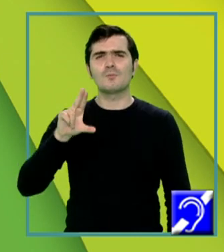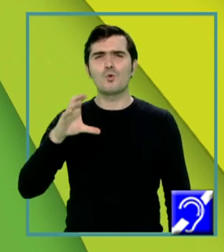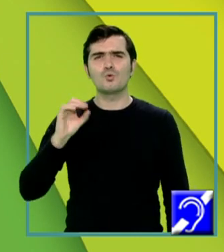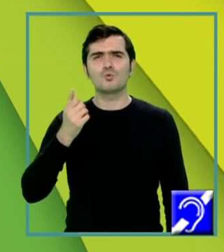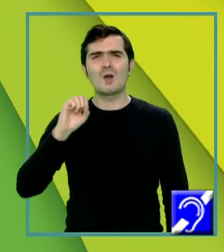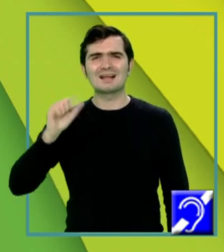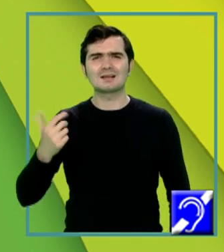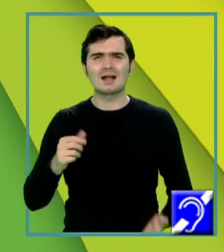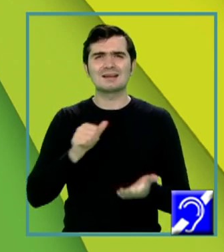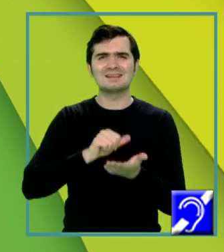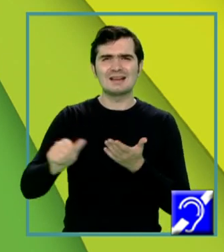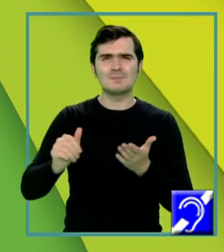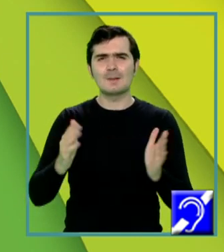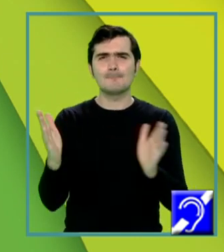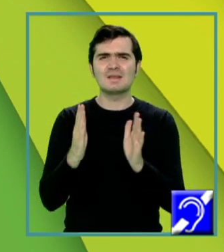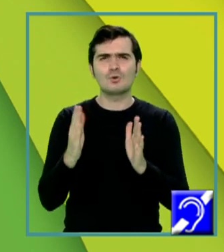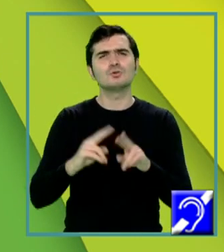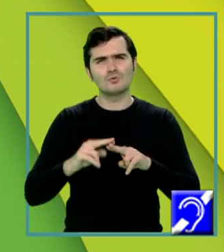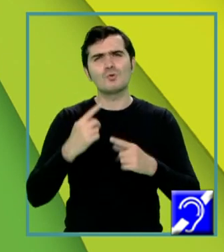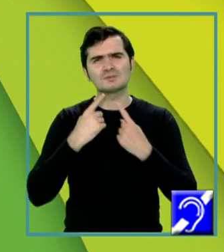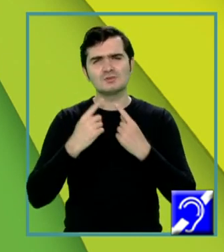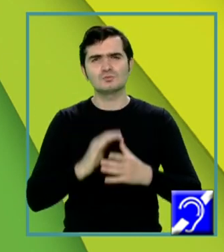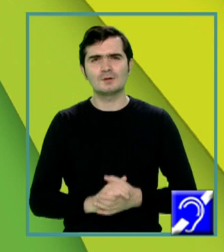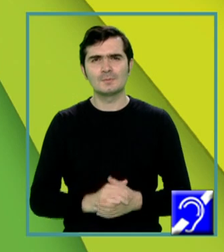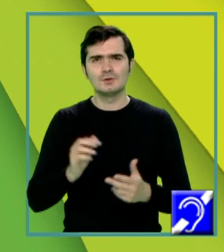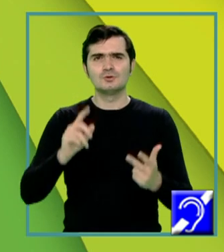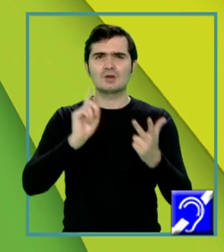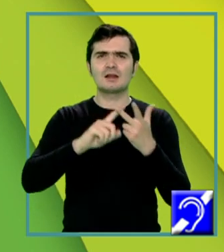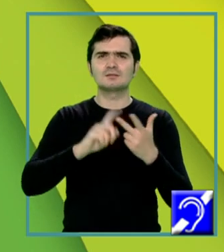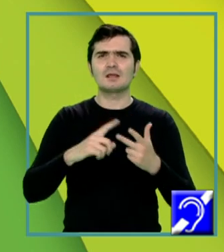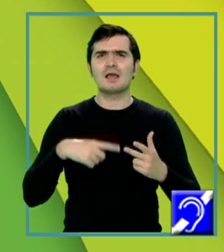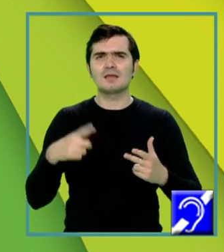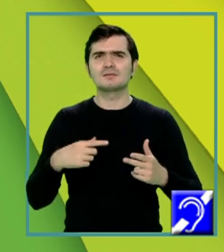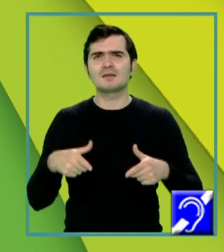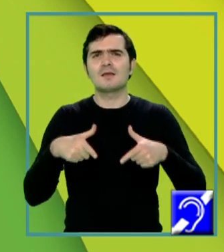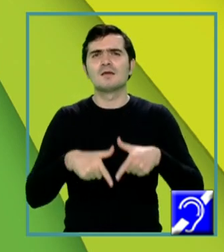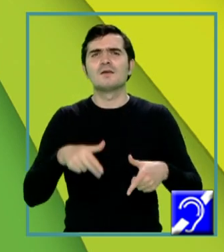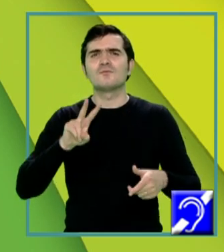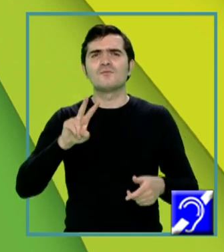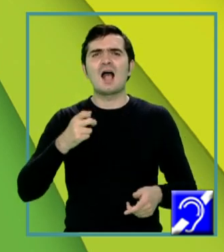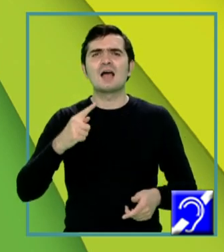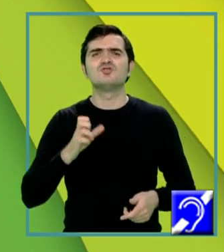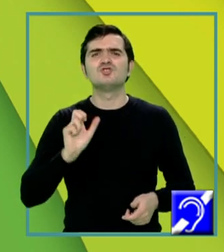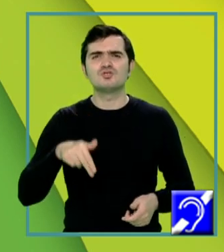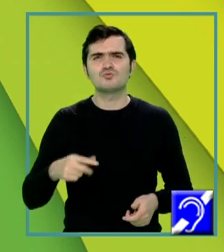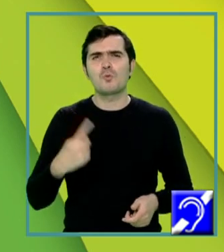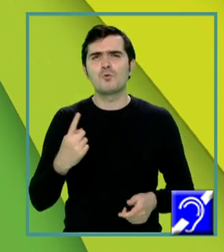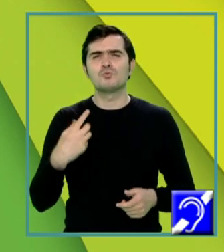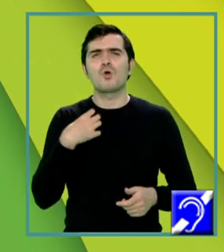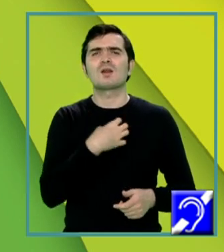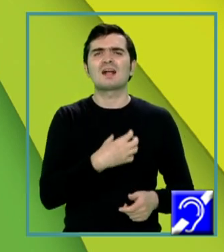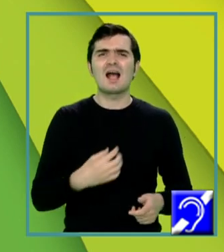elimină periodic, așa cum vom discuta ulterior. Următorul organ este vaginul, un organ musculo